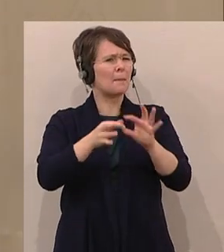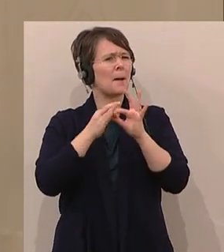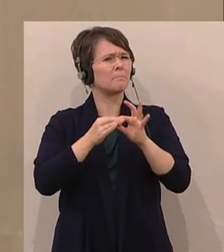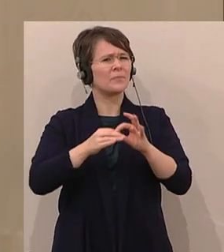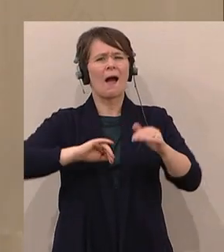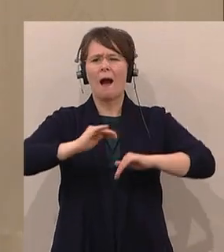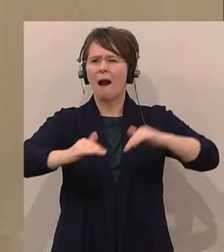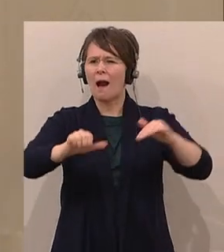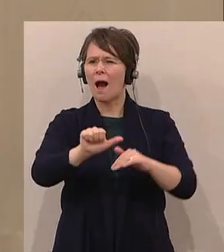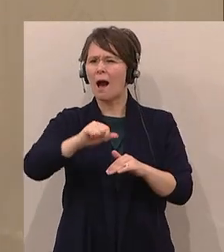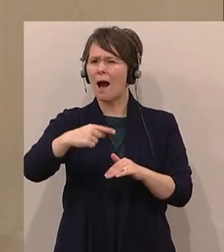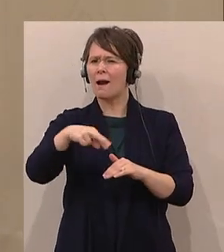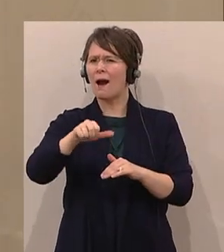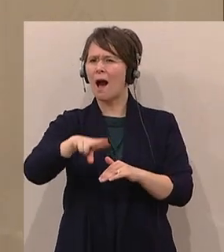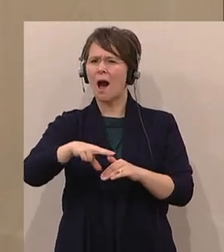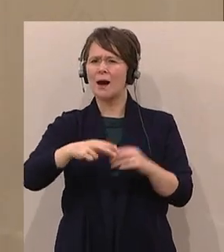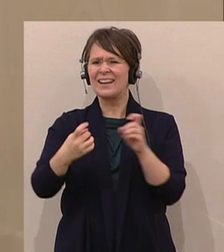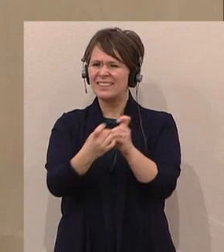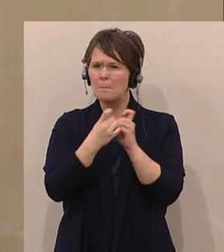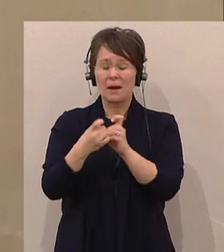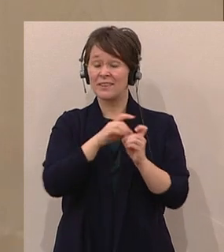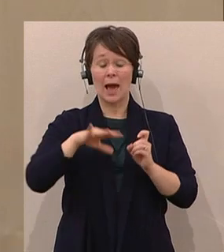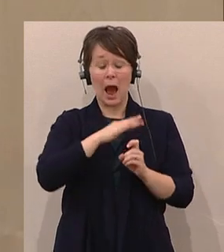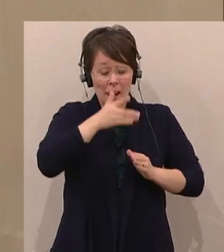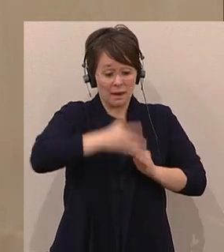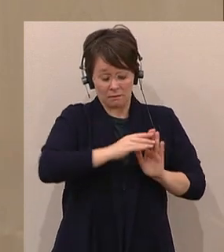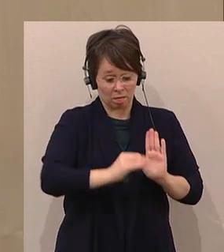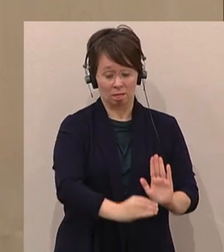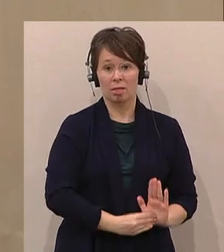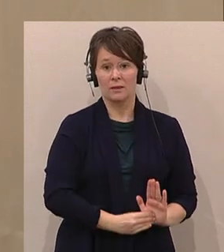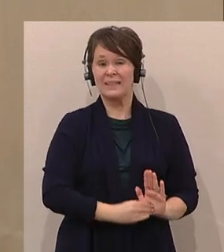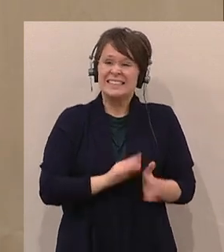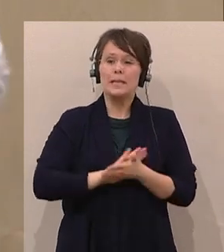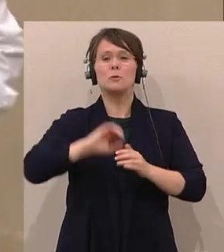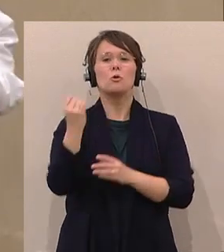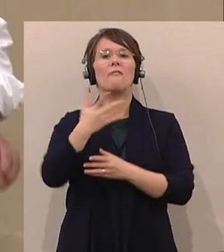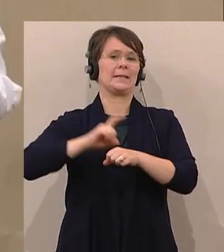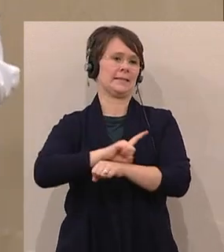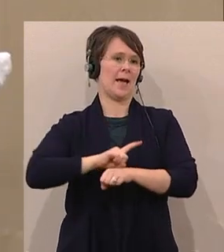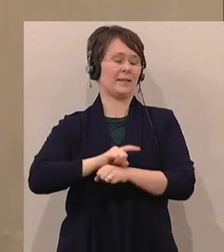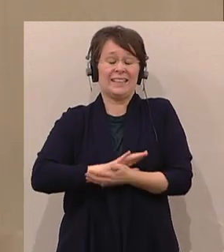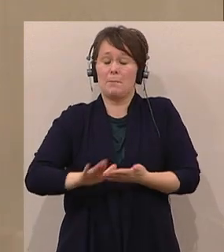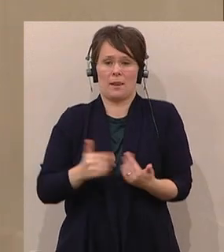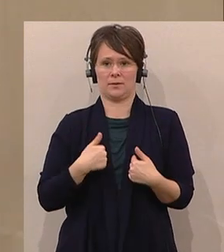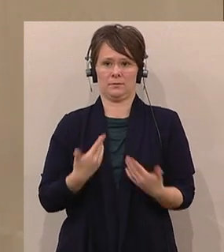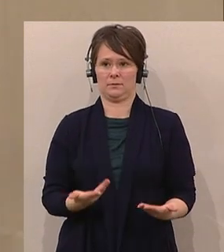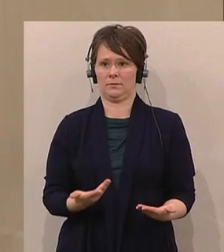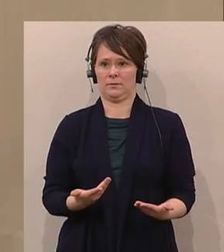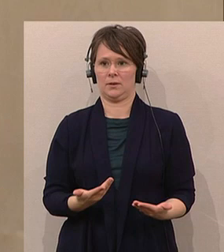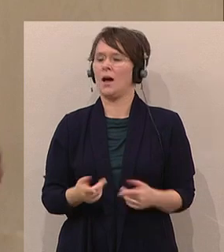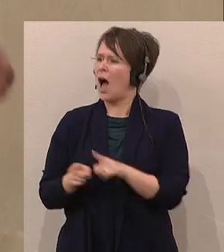immer außerhalb der Fernsehsendezeit waren und das sind so wichtige Debatten, wir haben es gerade gehört vorhin, bei der